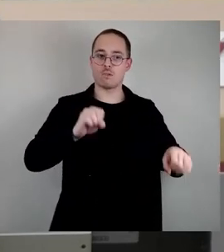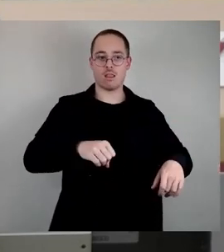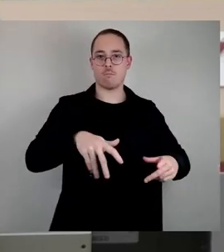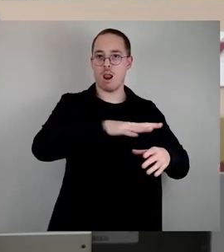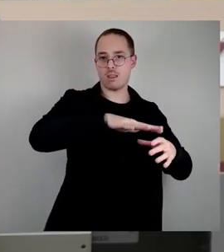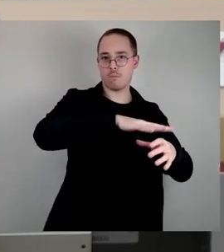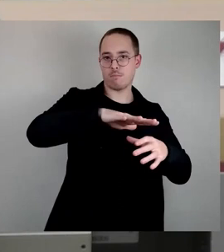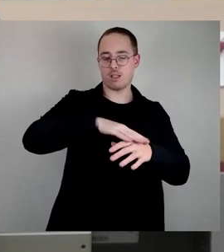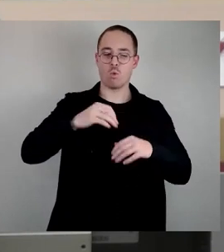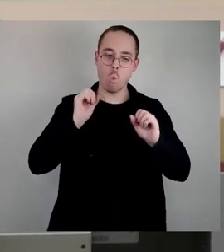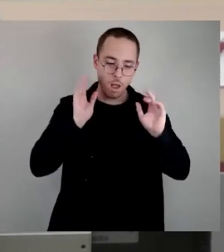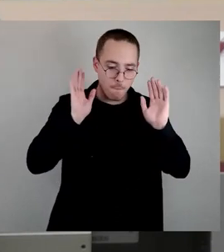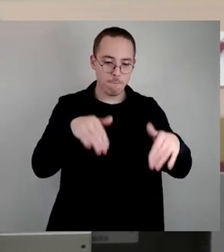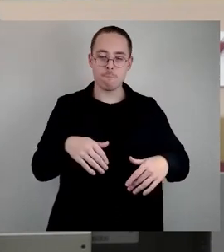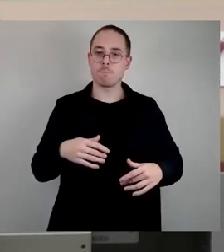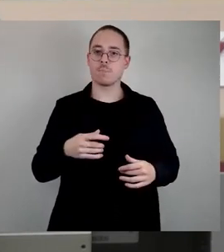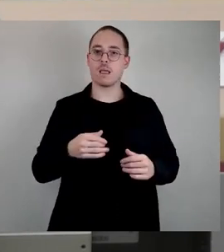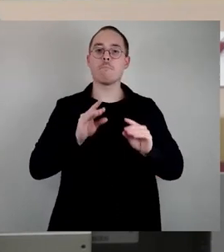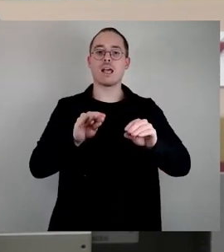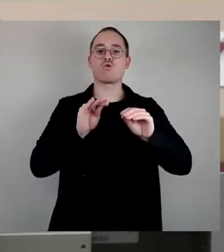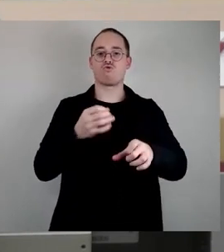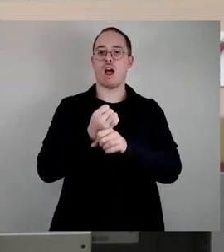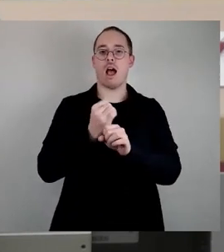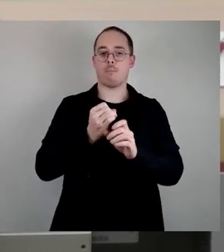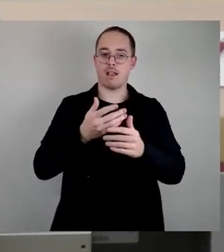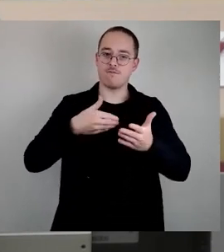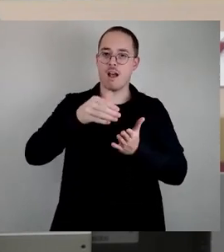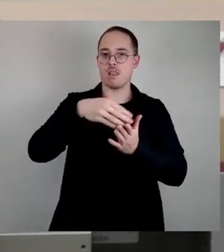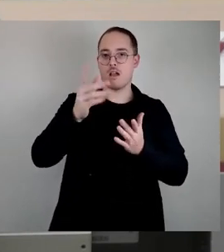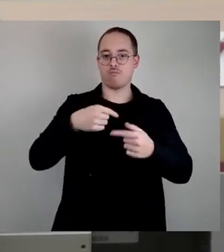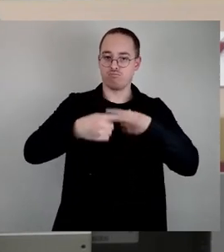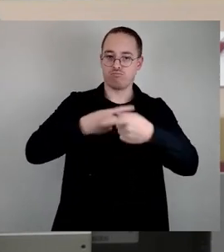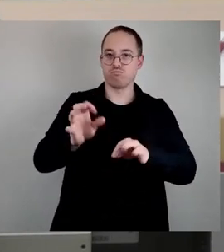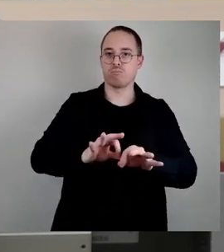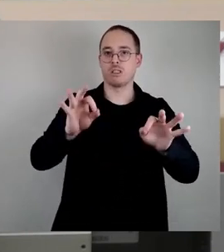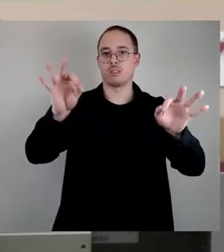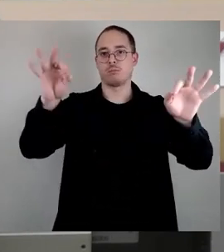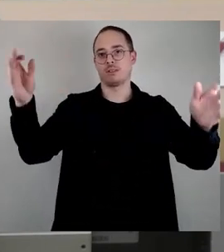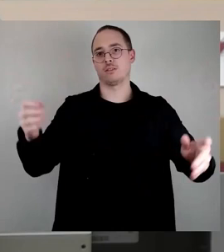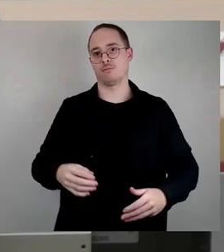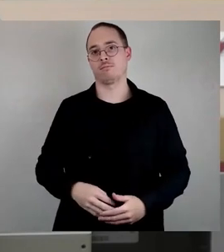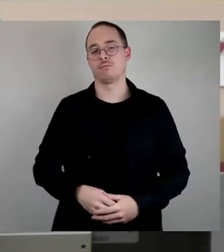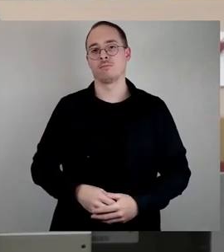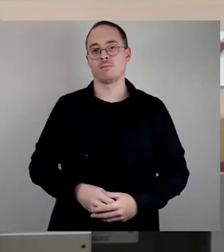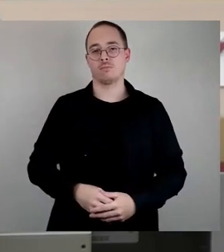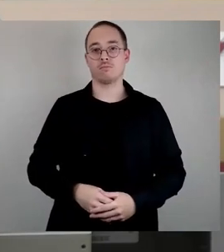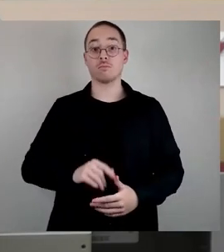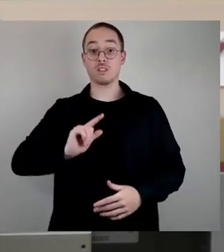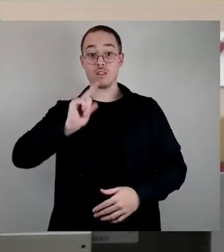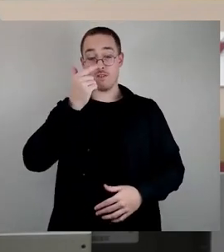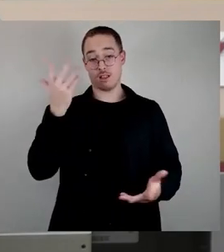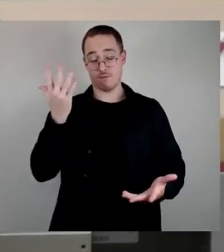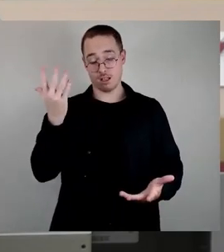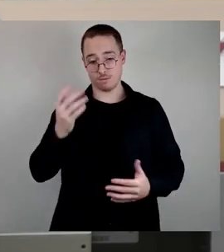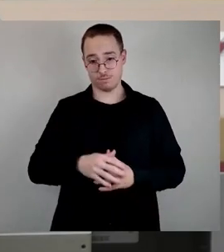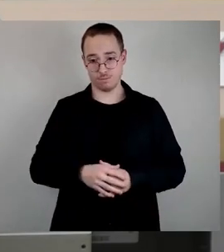Arbeit weiterzuentwickeln, weiter zu verbessern. Zweite Aussage ist, dass wir in den nächsten fünf Jahren in